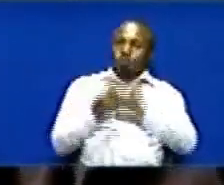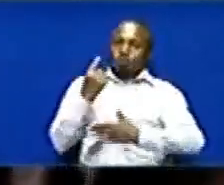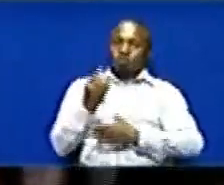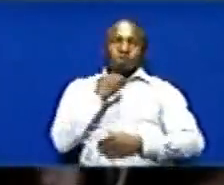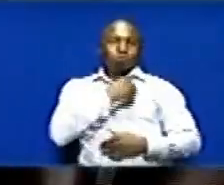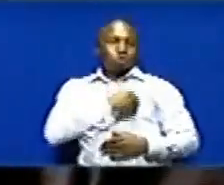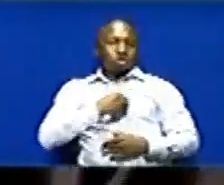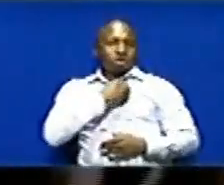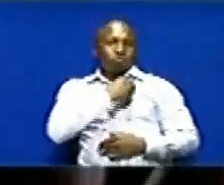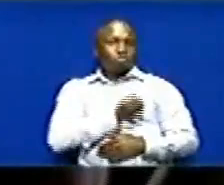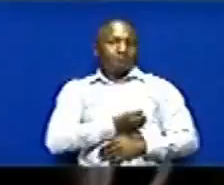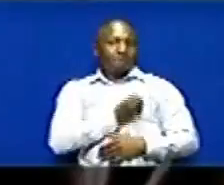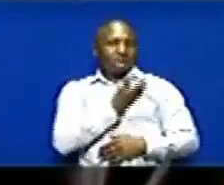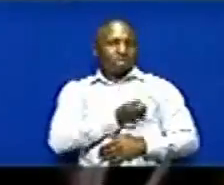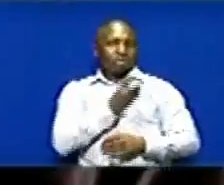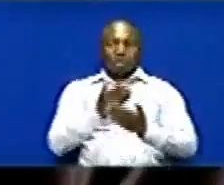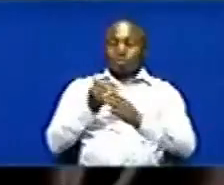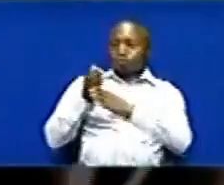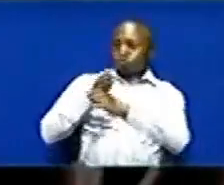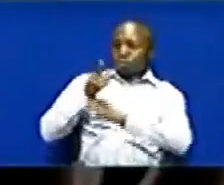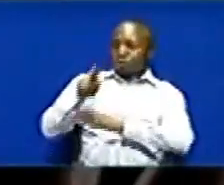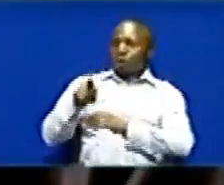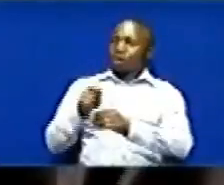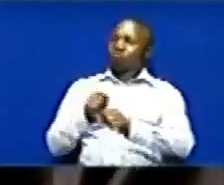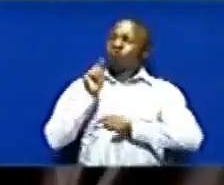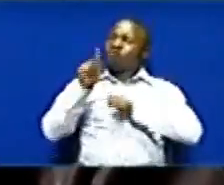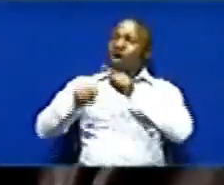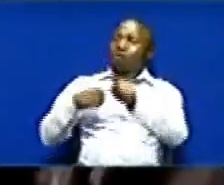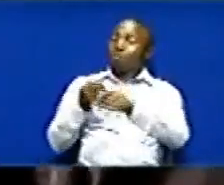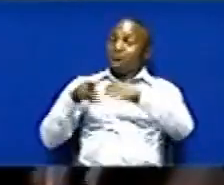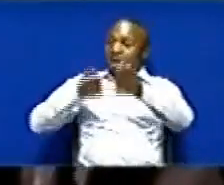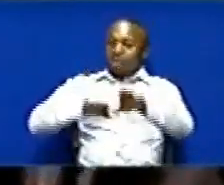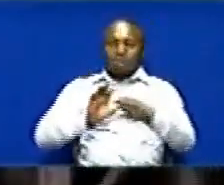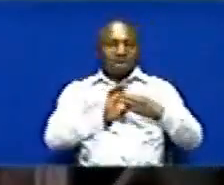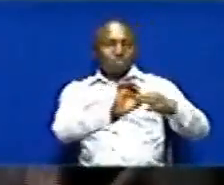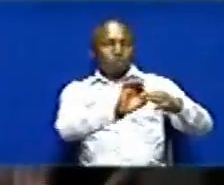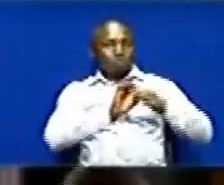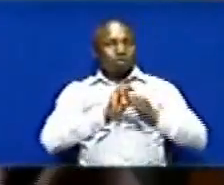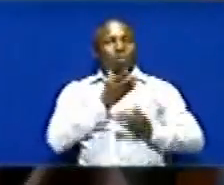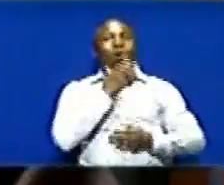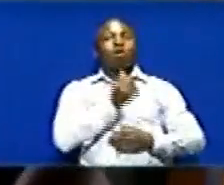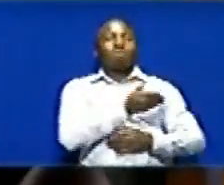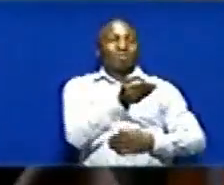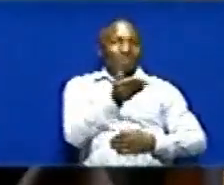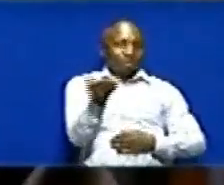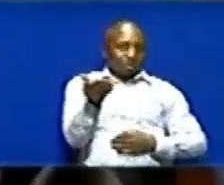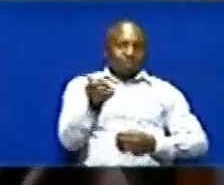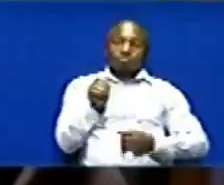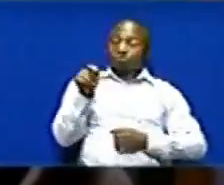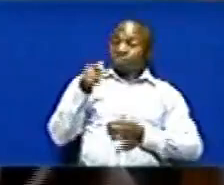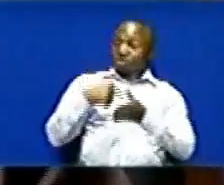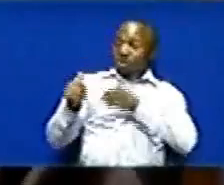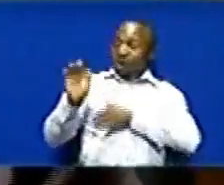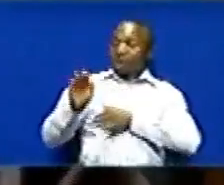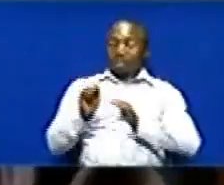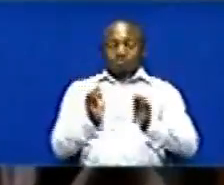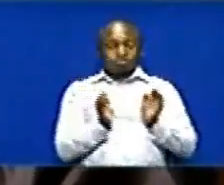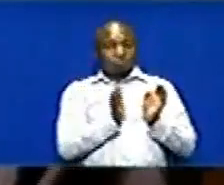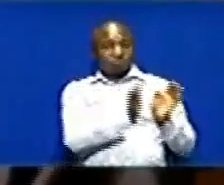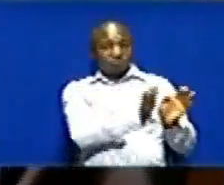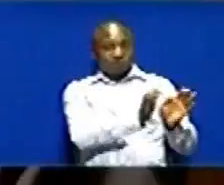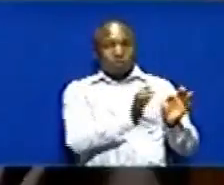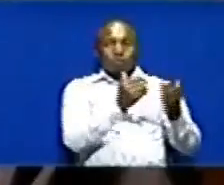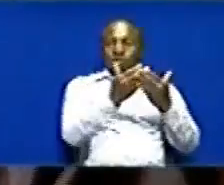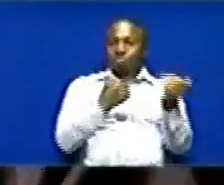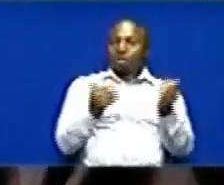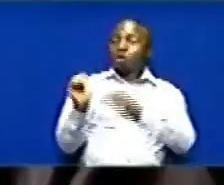wakimapenzi Kwa ni mtuumiwa halikuwa na mtuumu malehemu kuwa na mausiano na mwanaume mwingine Amba ijinali naifaziwa kwa sababu